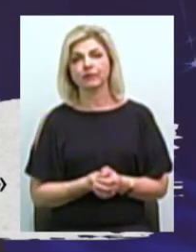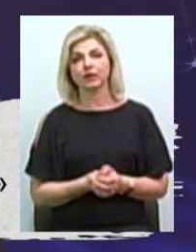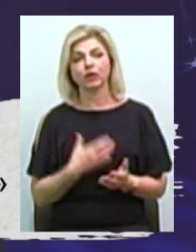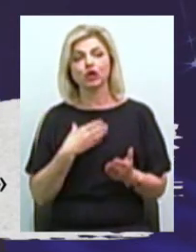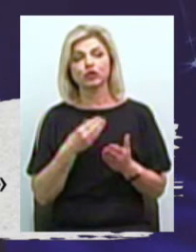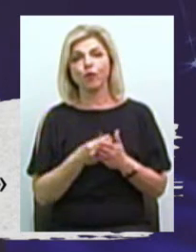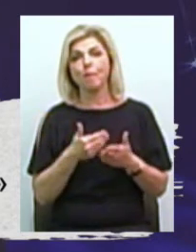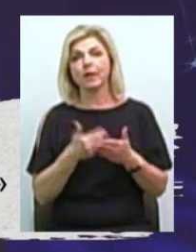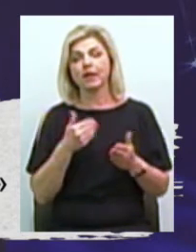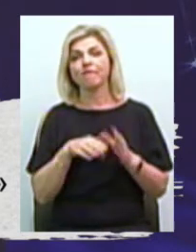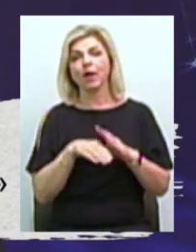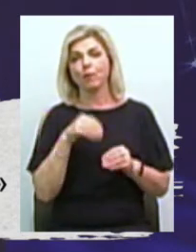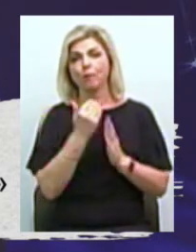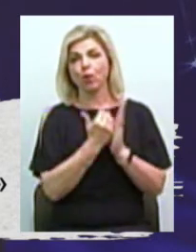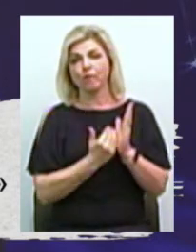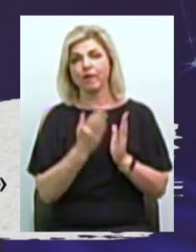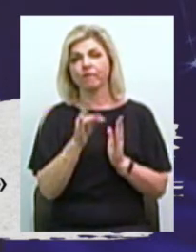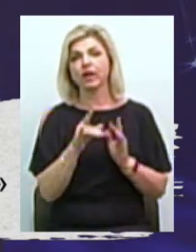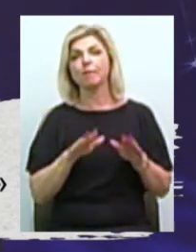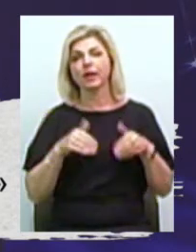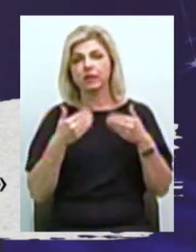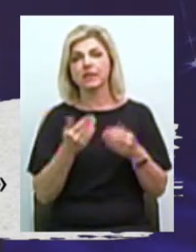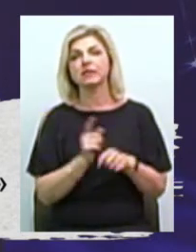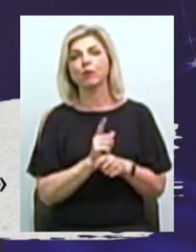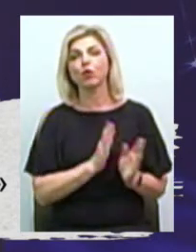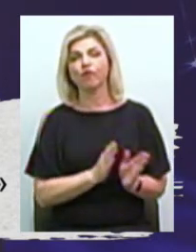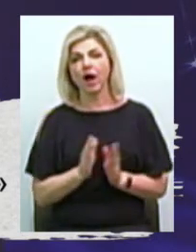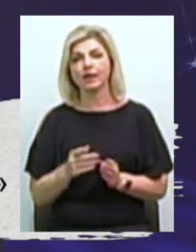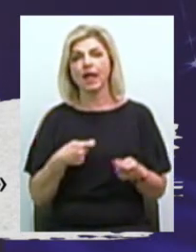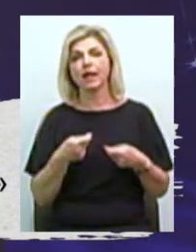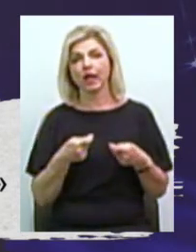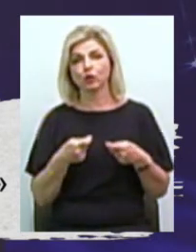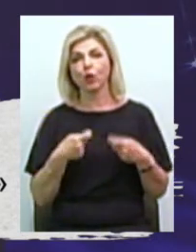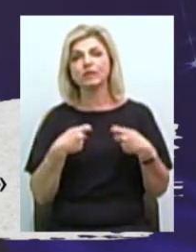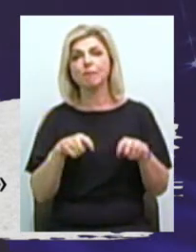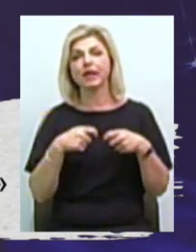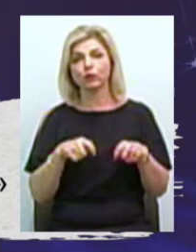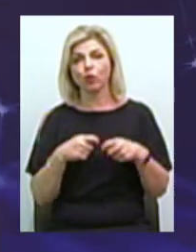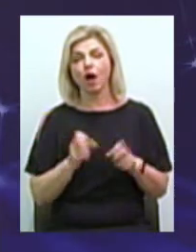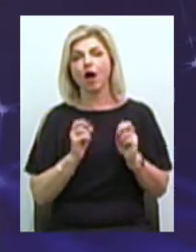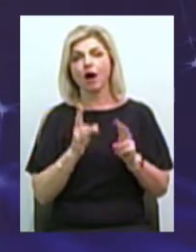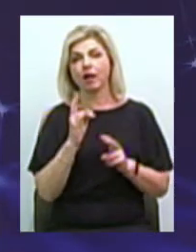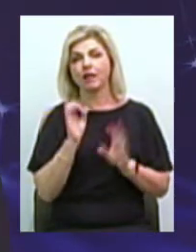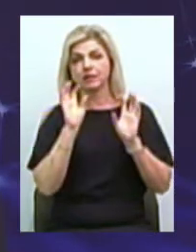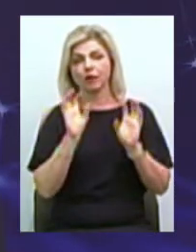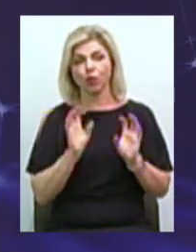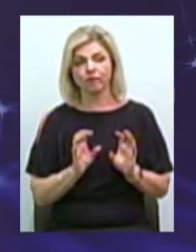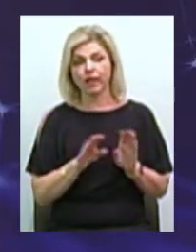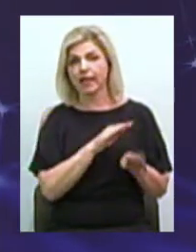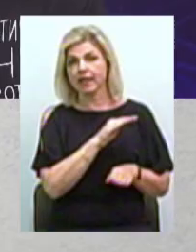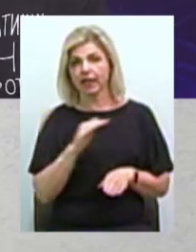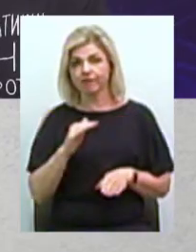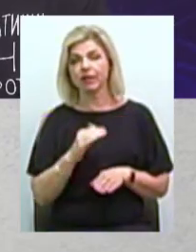передвиборчій програмі ви пропонуєте стимулювати ринки збиту Як на законодавчому рівні,